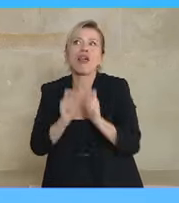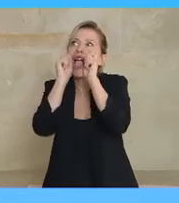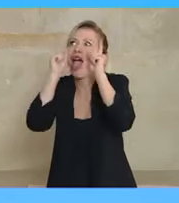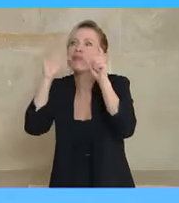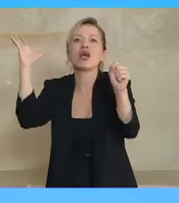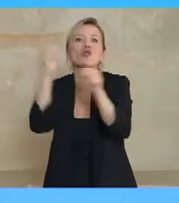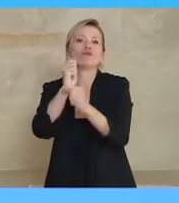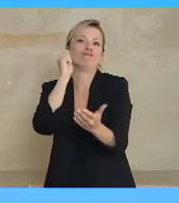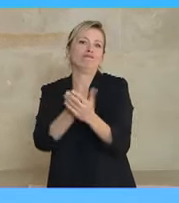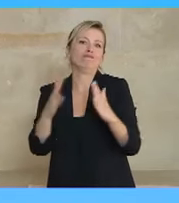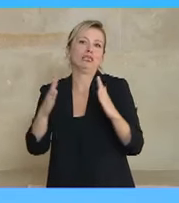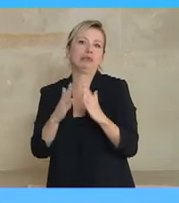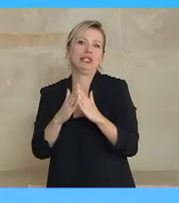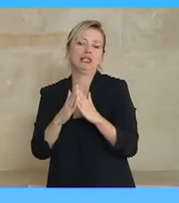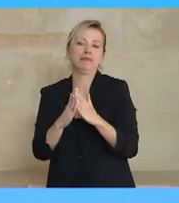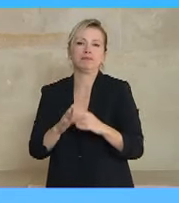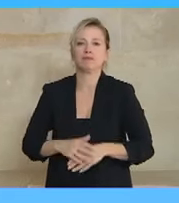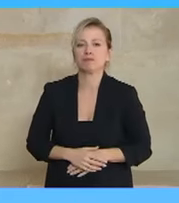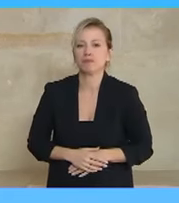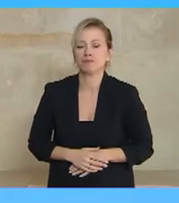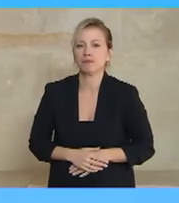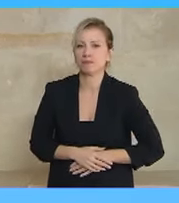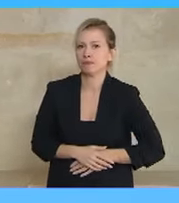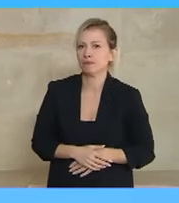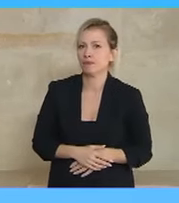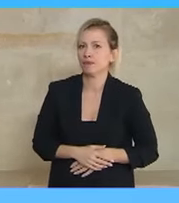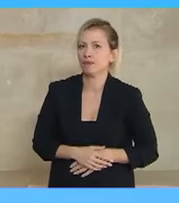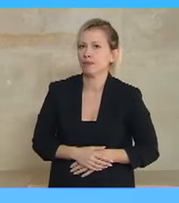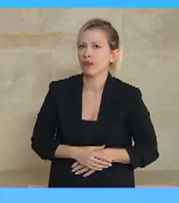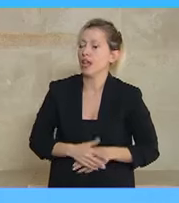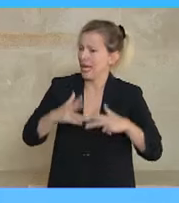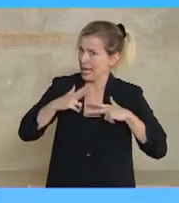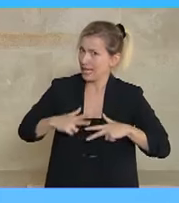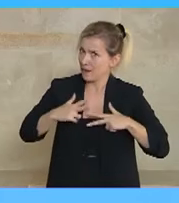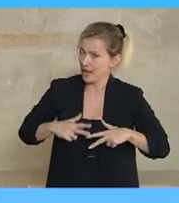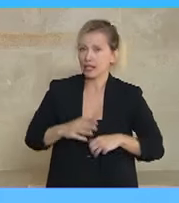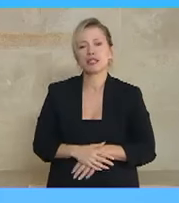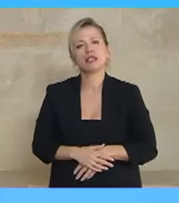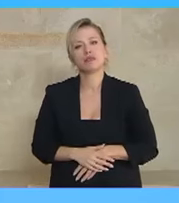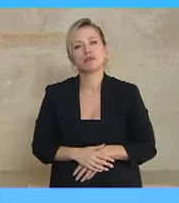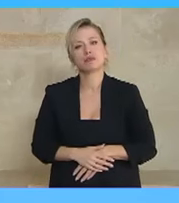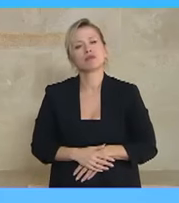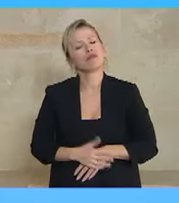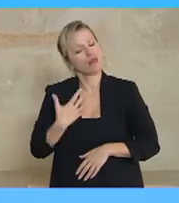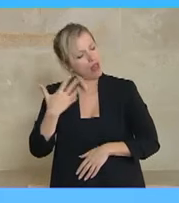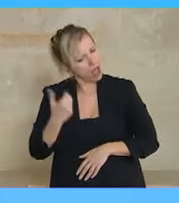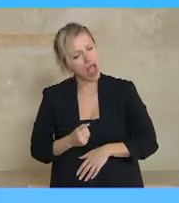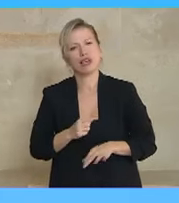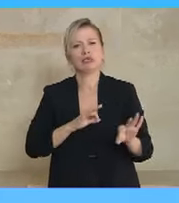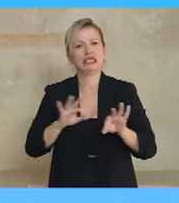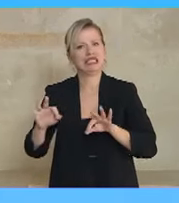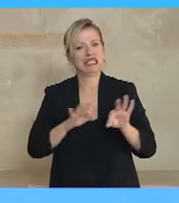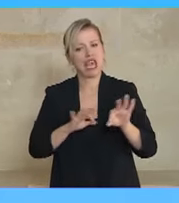έχει πρόθεση να υλοποιήσει ένα νέο πρόγραμμα σπίτι μου,